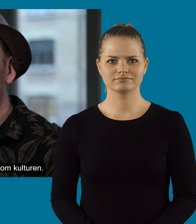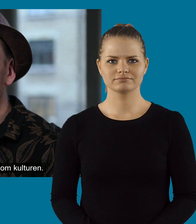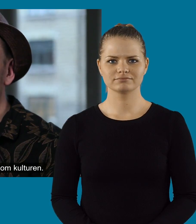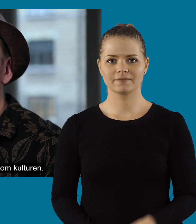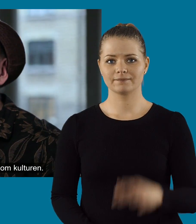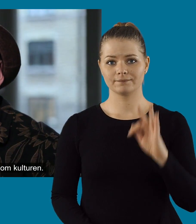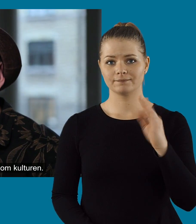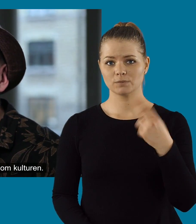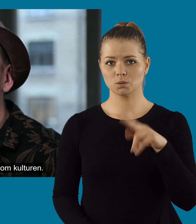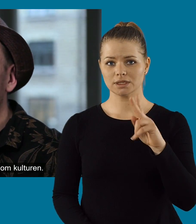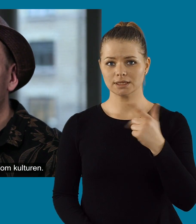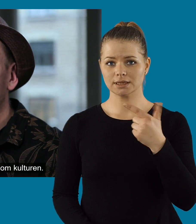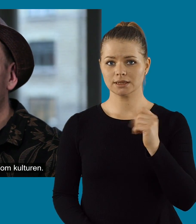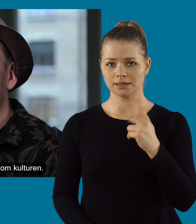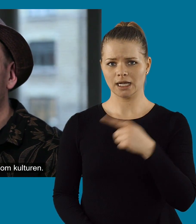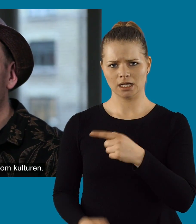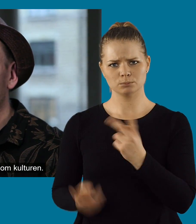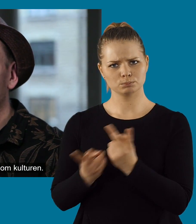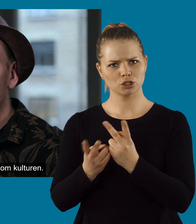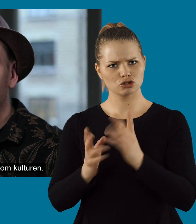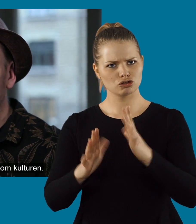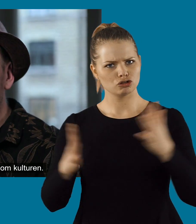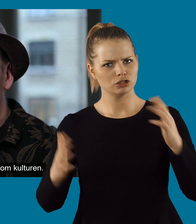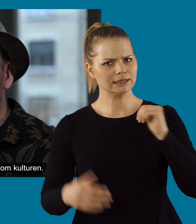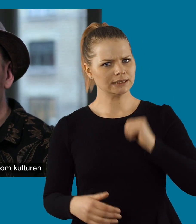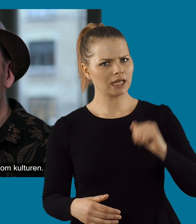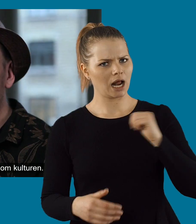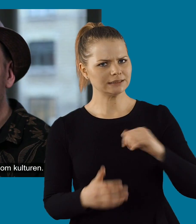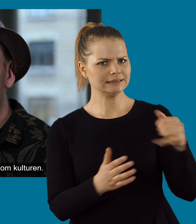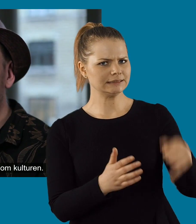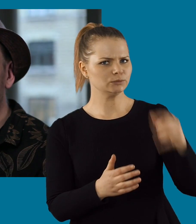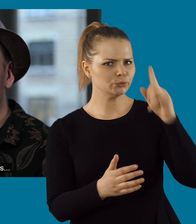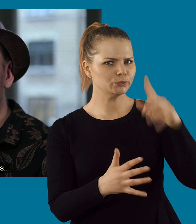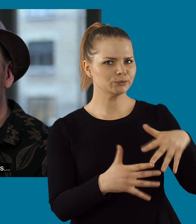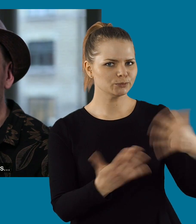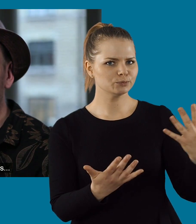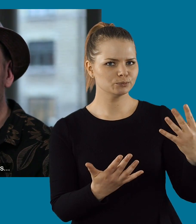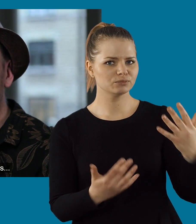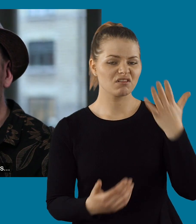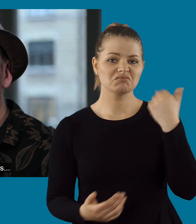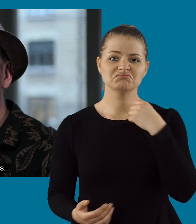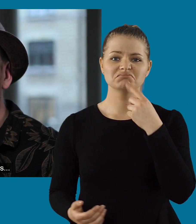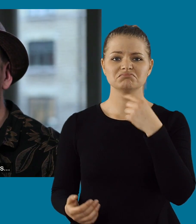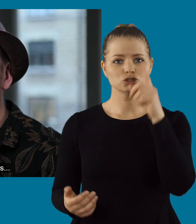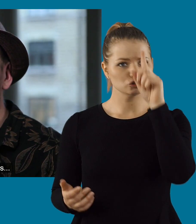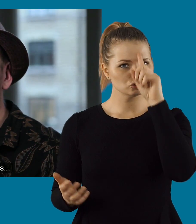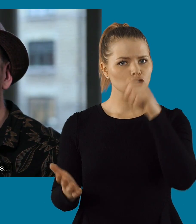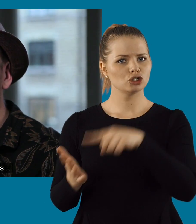Funktech för mig är en ökad tillgänglighet inom kulturen för att göra tillgänglighet för alla.